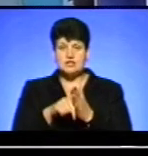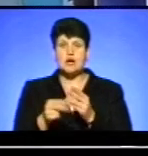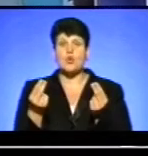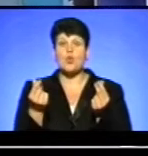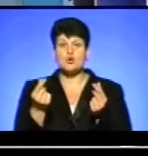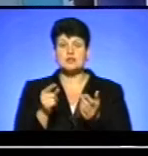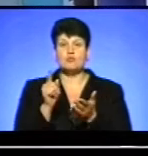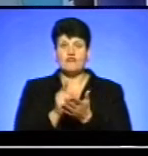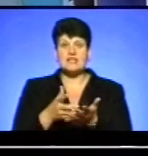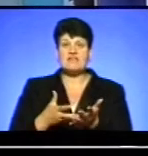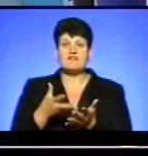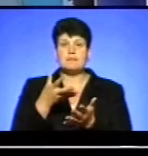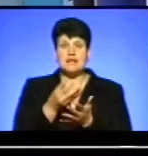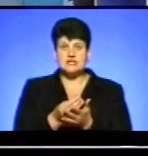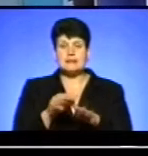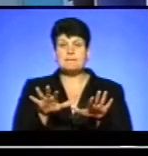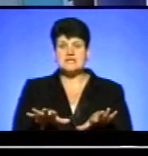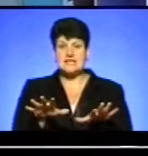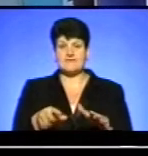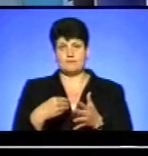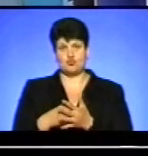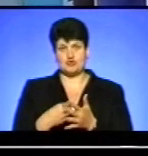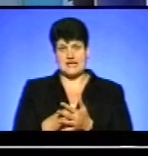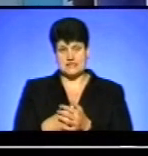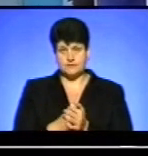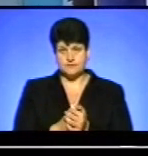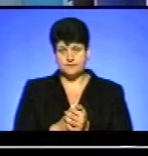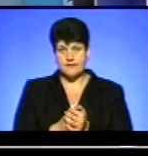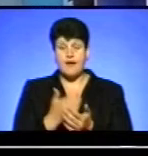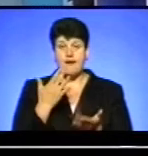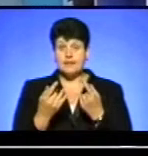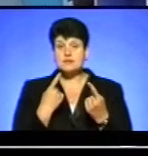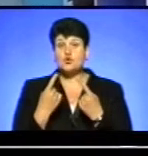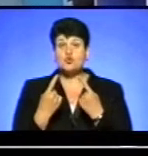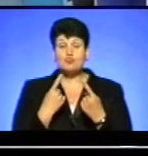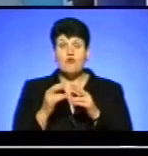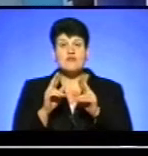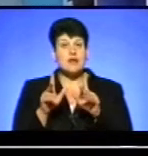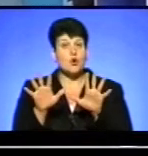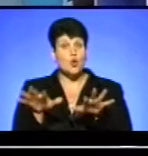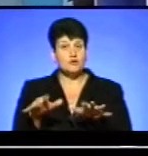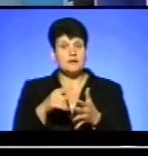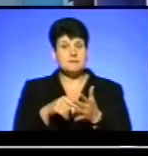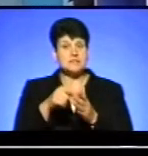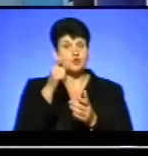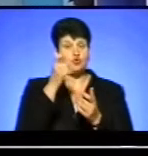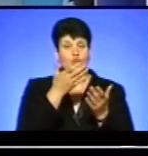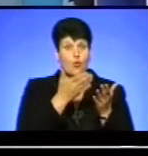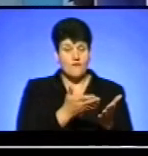повинні виплачуватися з місцевих бюджетів. Але з розмови як голови міста Чорткова,